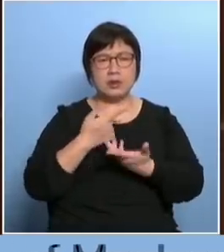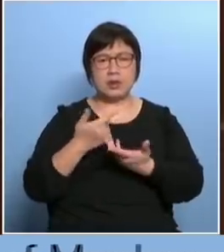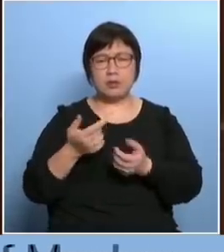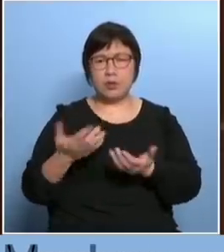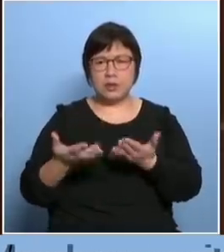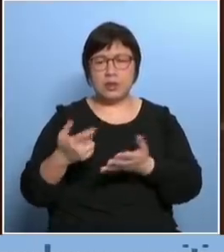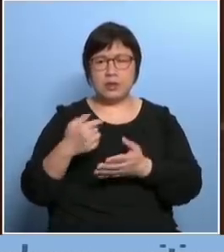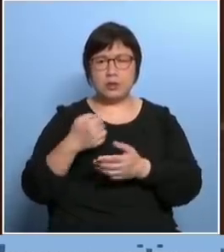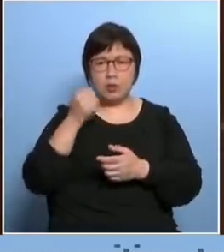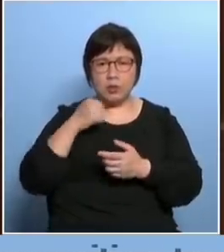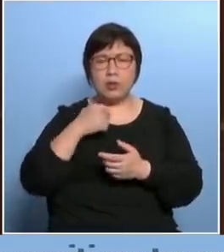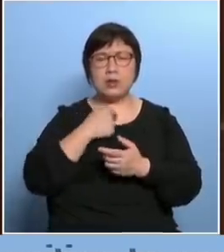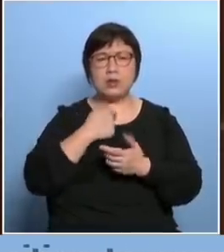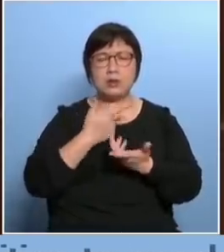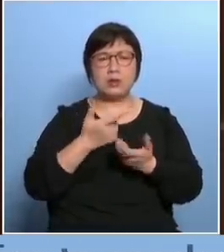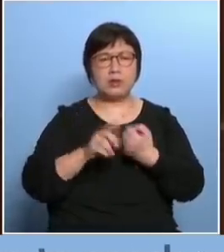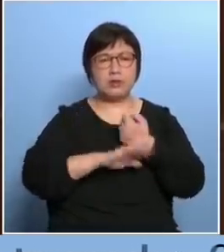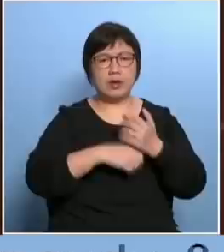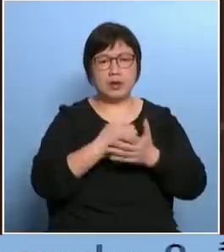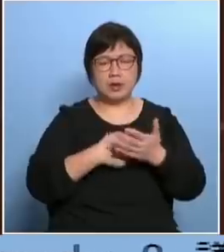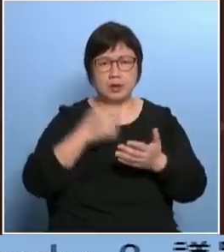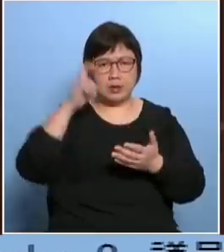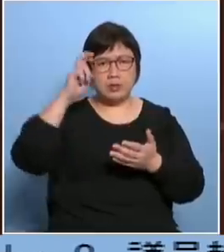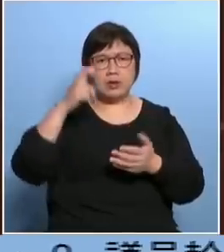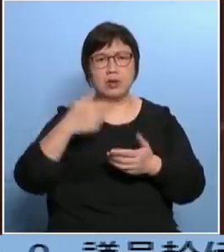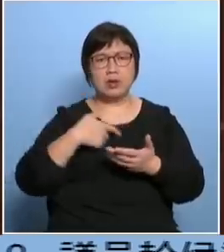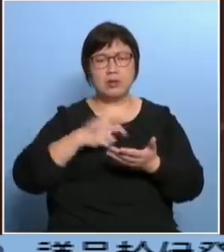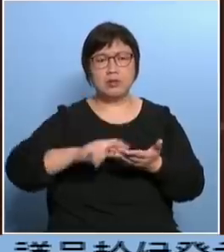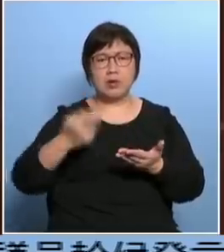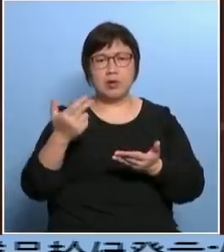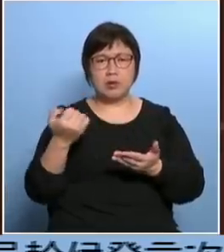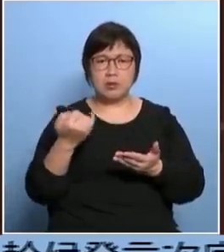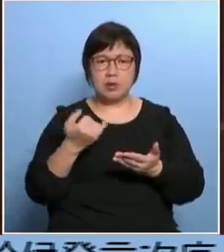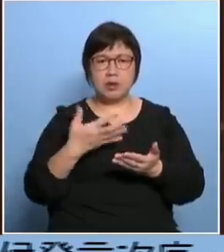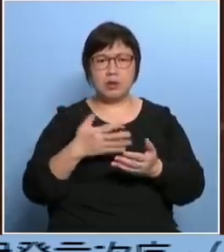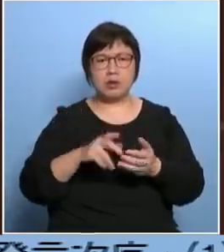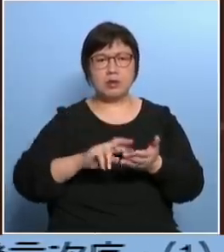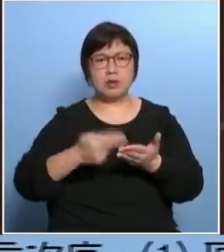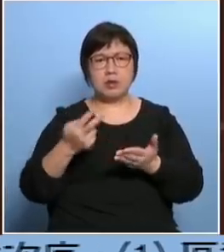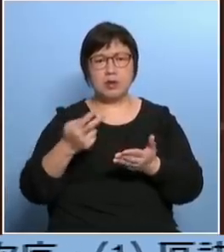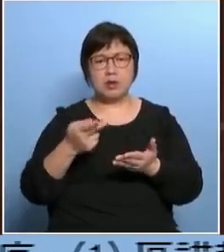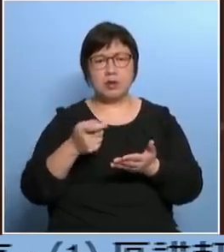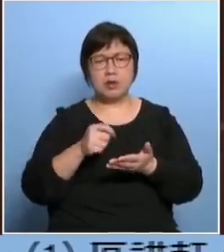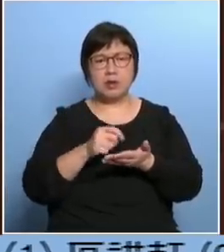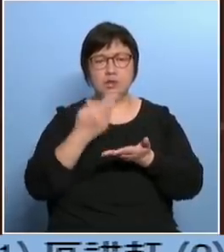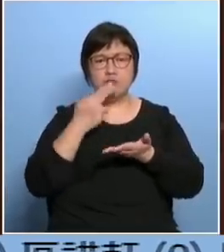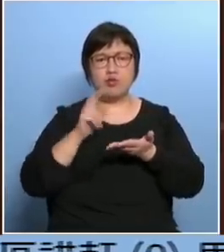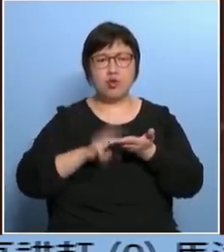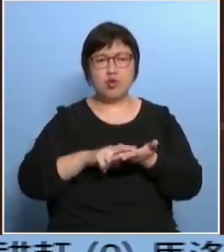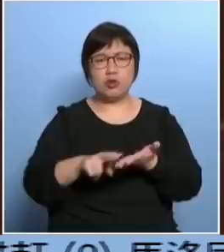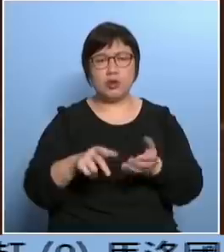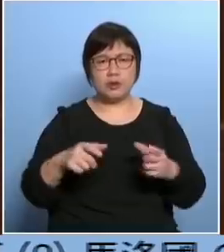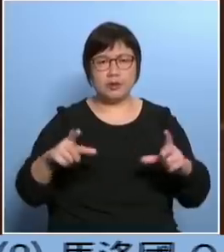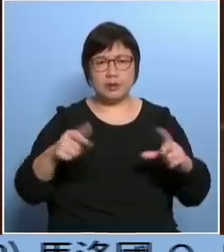这些就应该在法例里检讨了你不检讨了它就不用在修订修订只是整个那个游记单张的格